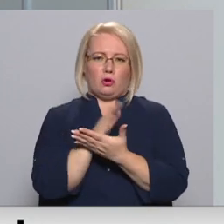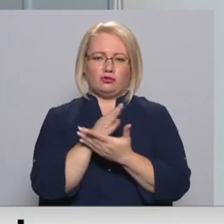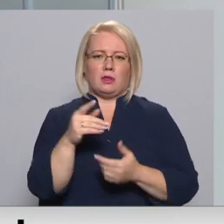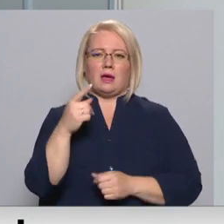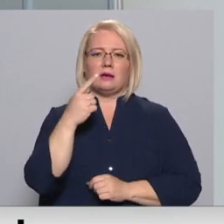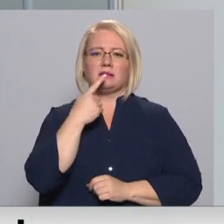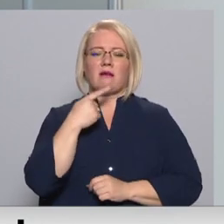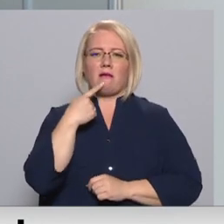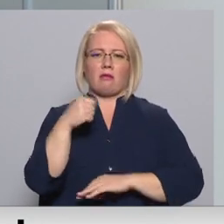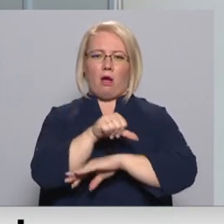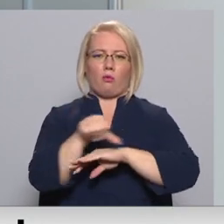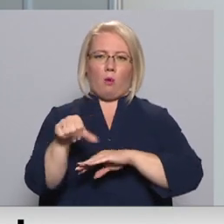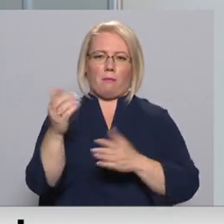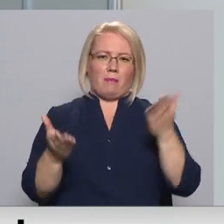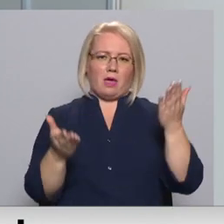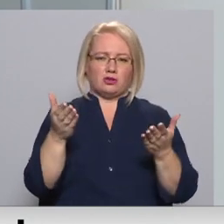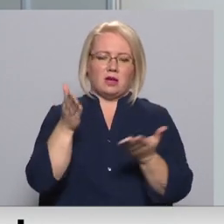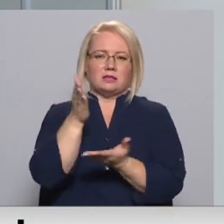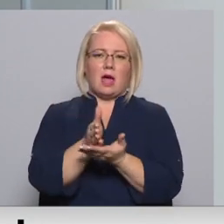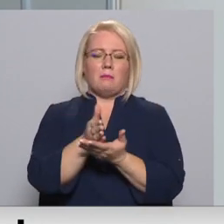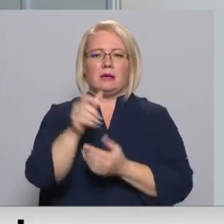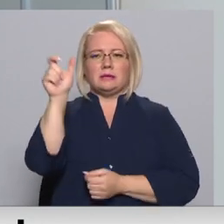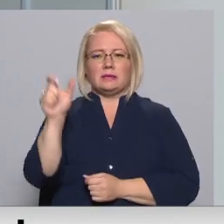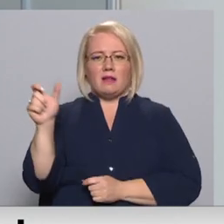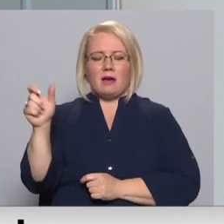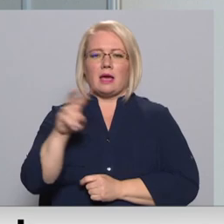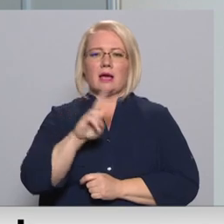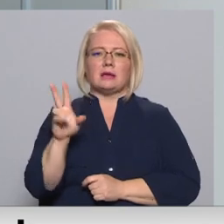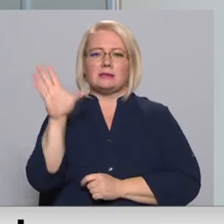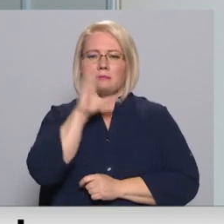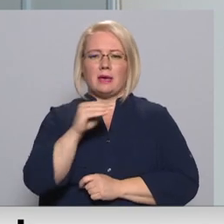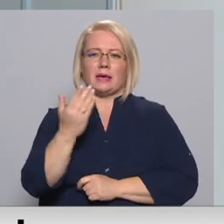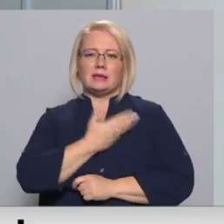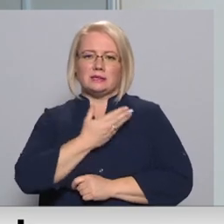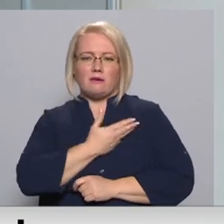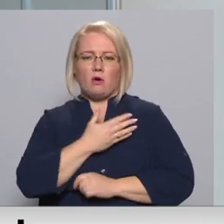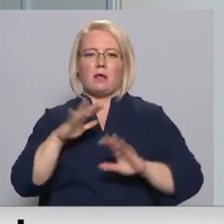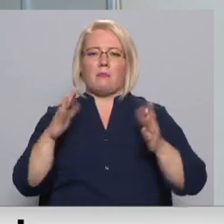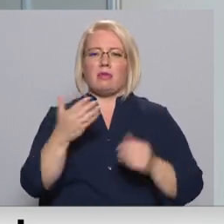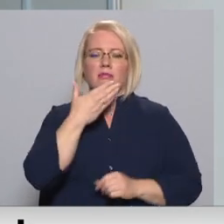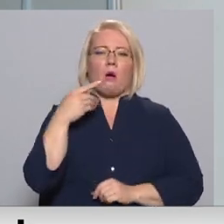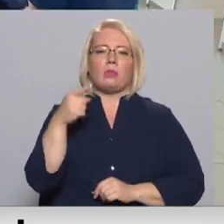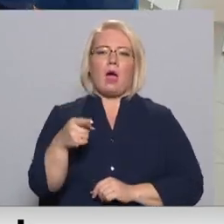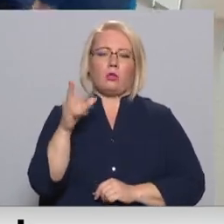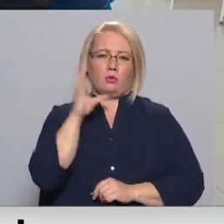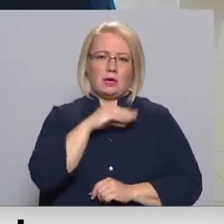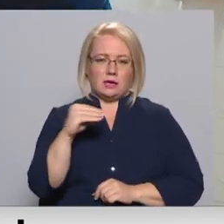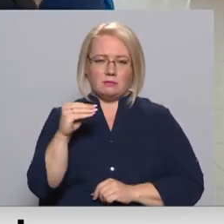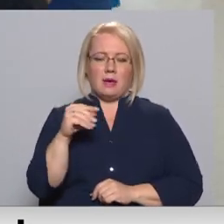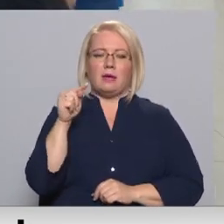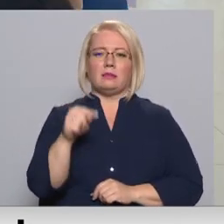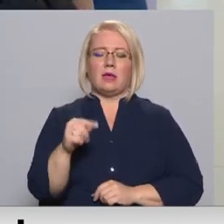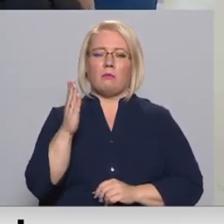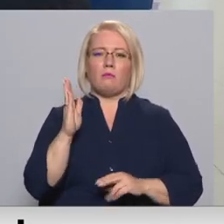tas ir sarkanā robeža starp cilvēkiem, kuri ir spējīgi izdzīvot, bet viņiem nav tādu iespēju. Šeit tiks